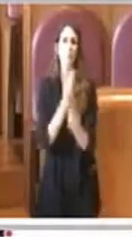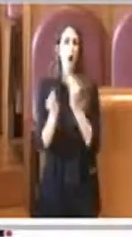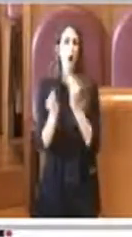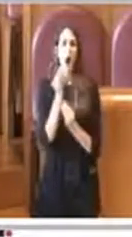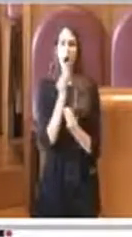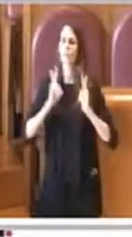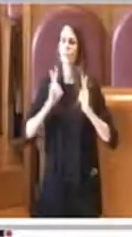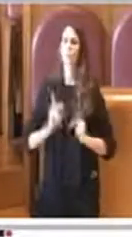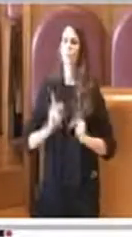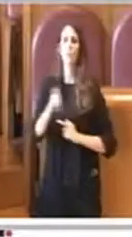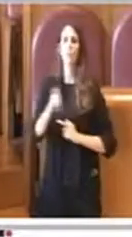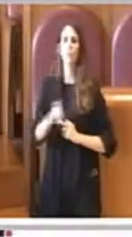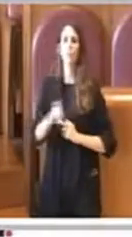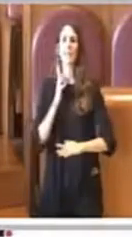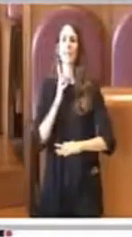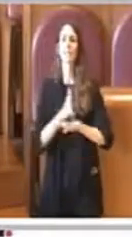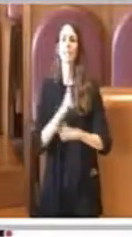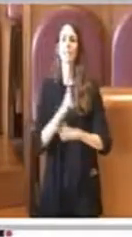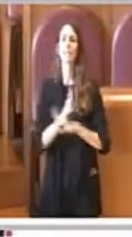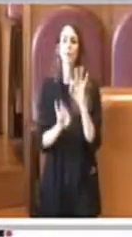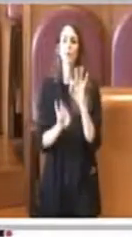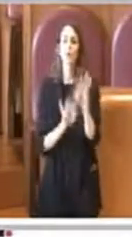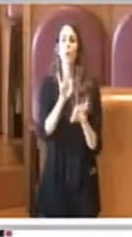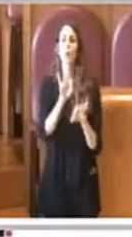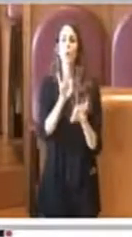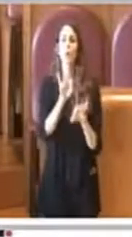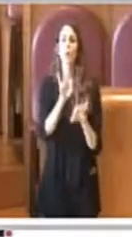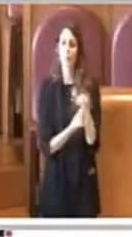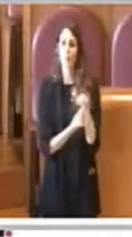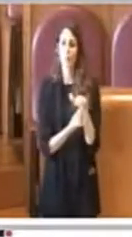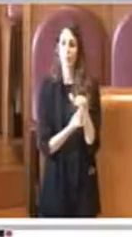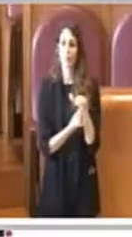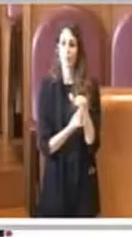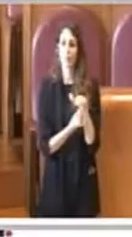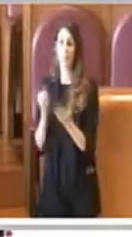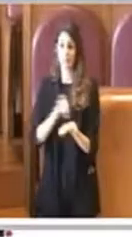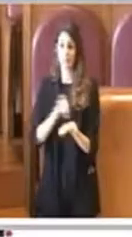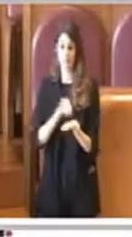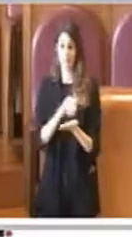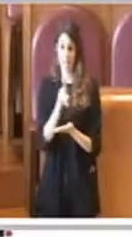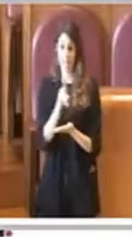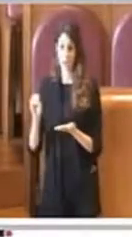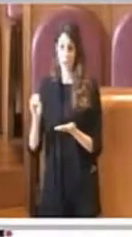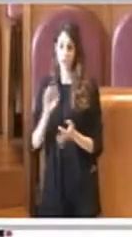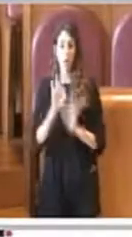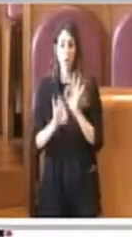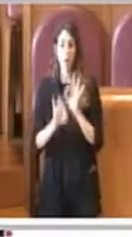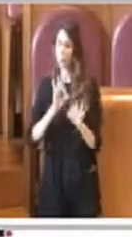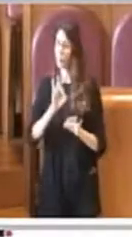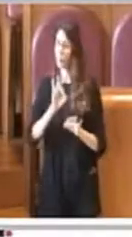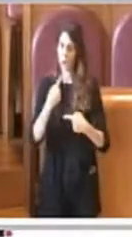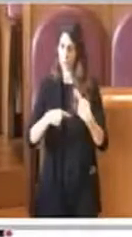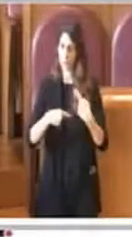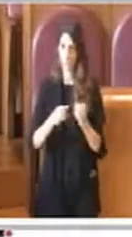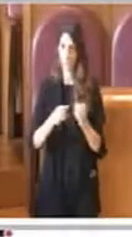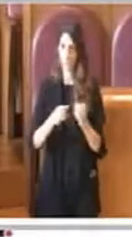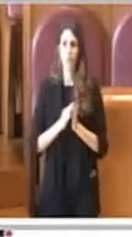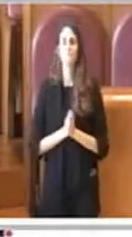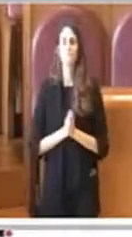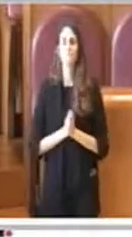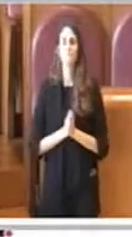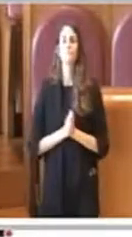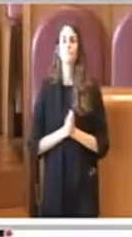interventi di cura da parte degli operatori presenti nella struttura. Sul crowdfunding il bioparco si è